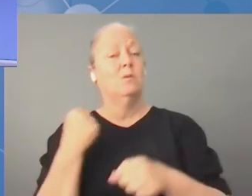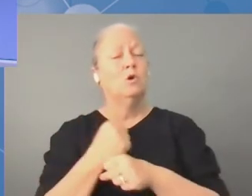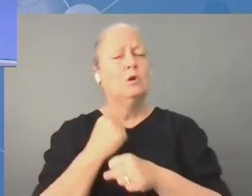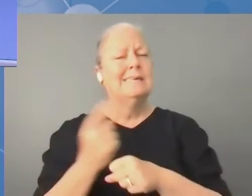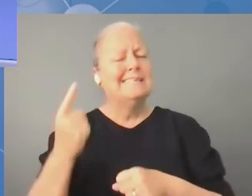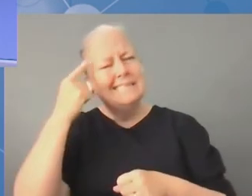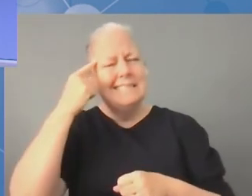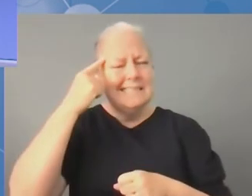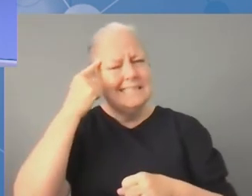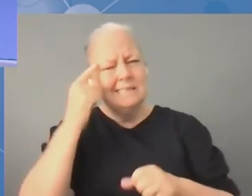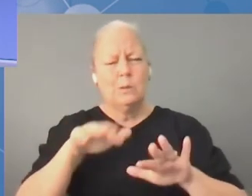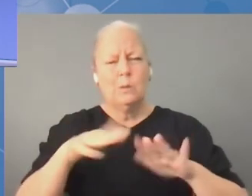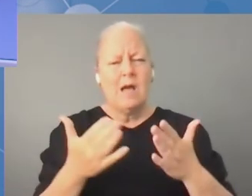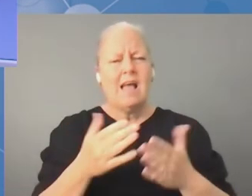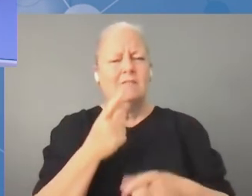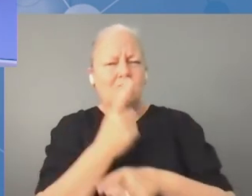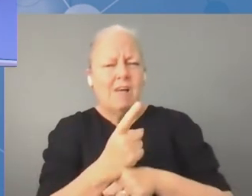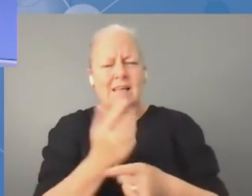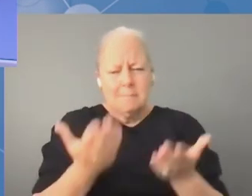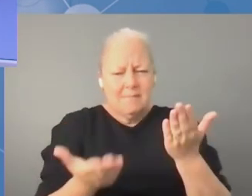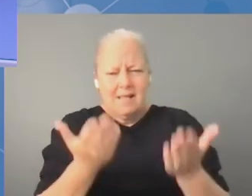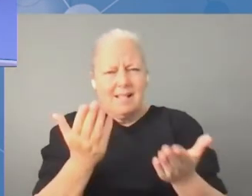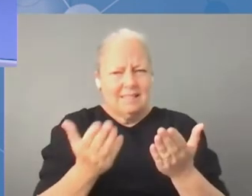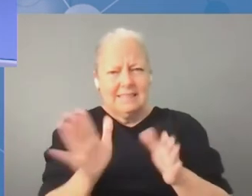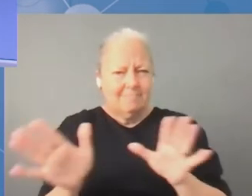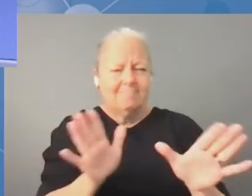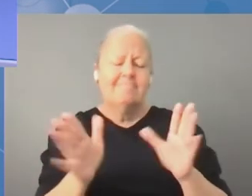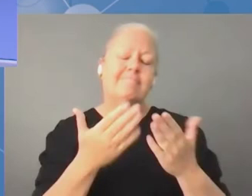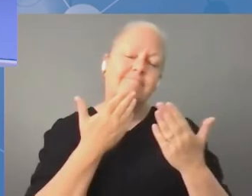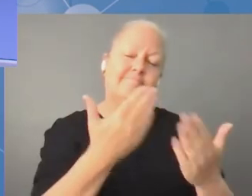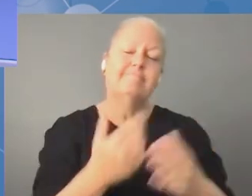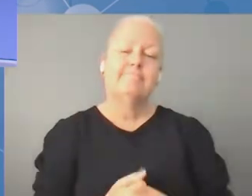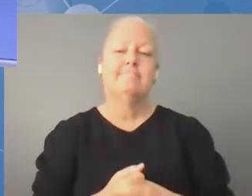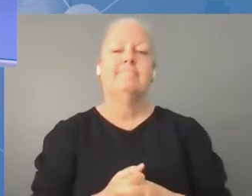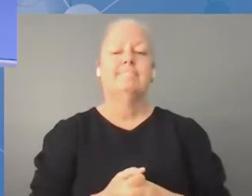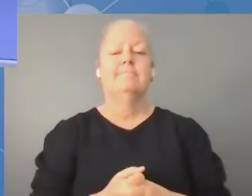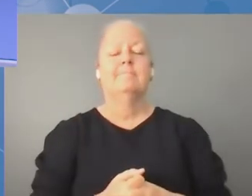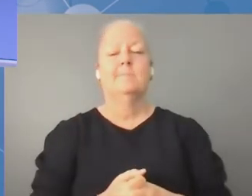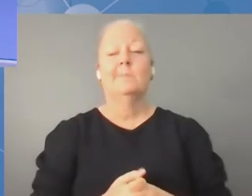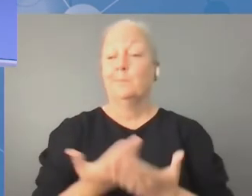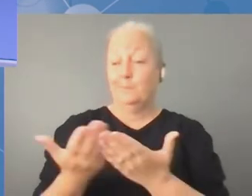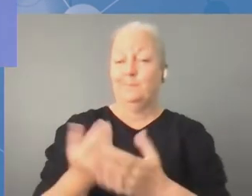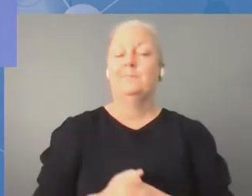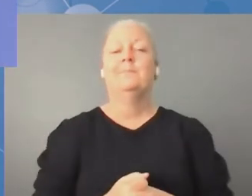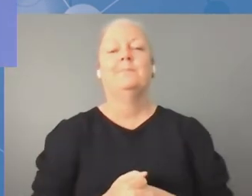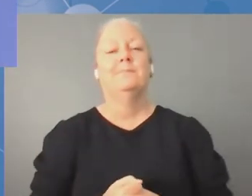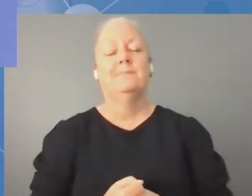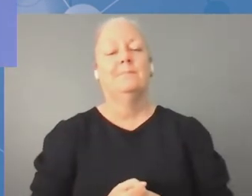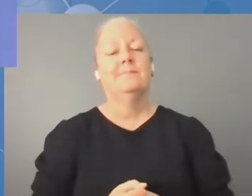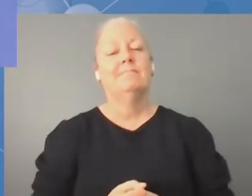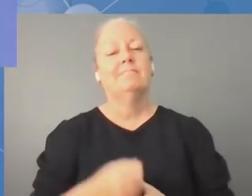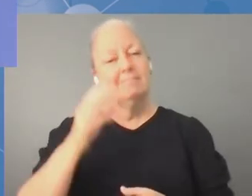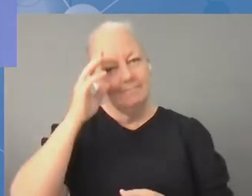na pokrycie innych kosztów. Więc staramy się tutaj wyważyć właśnie te kwestie potrzeb oraz dostępnych zasobów. Dziękuję. Dziękuję bardzo.